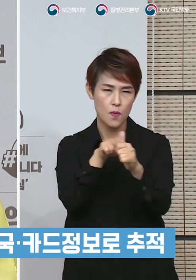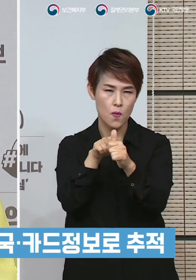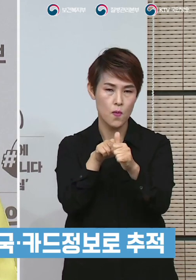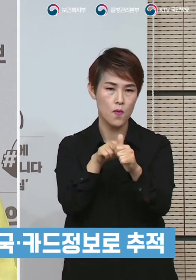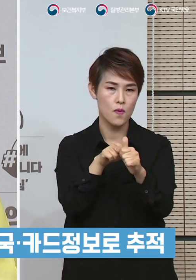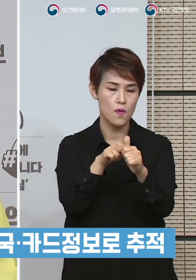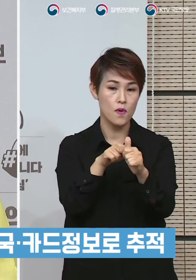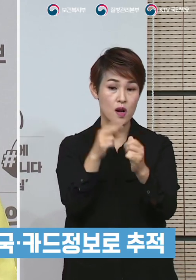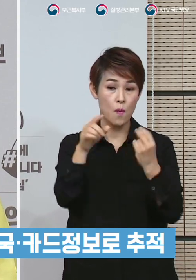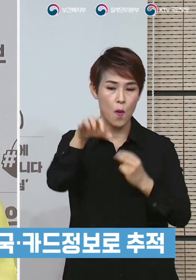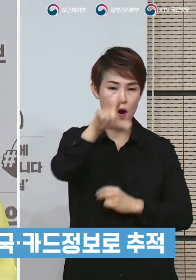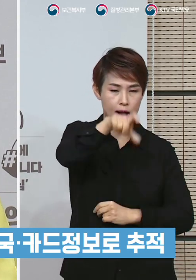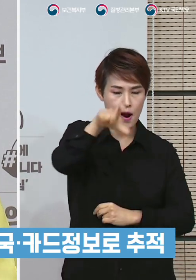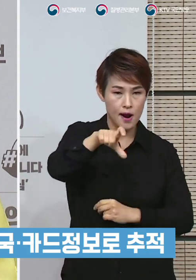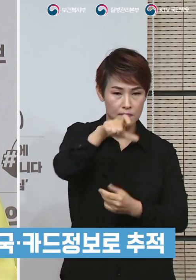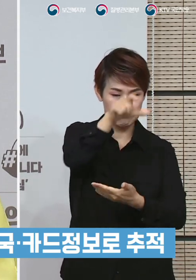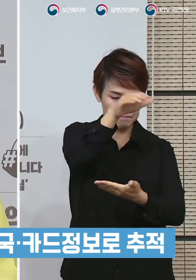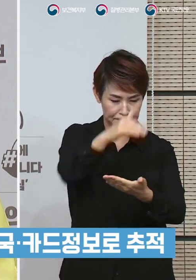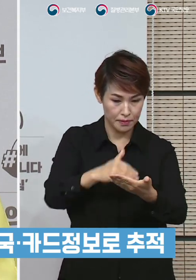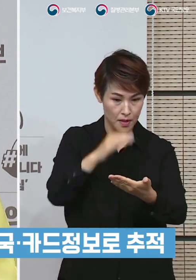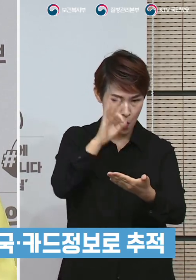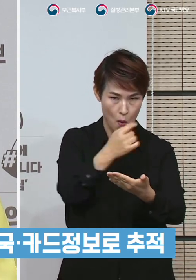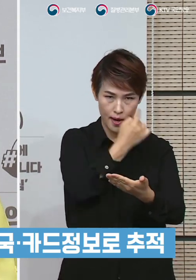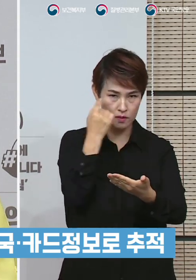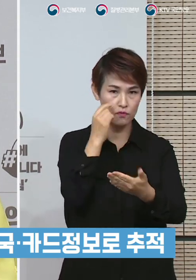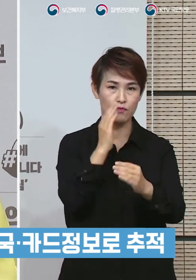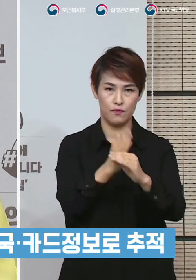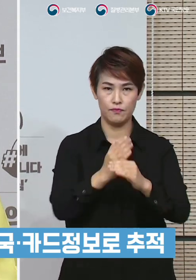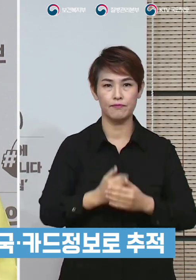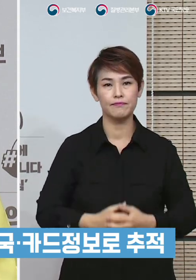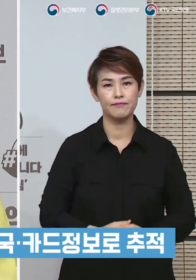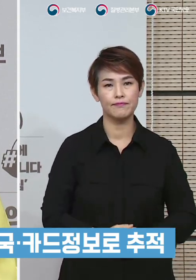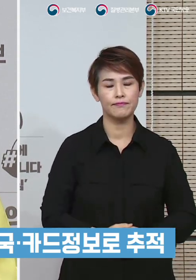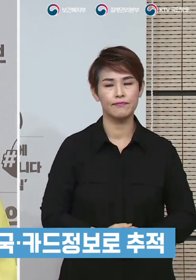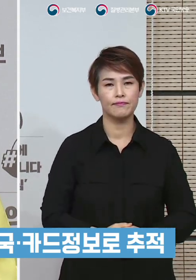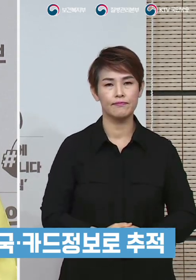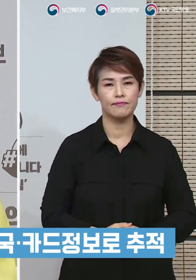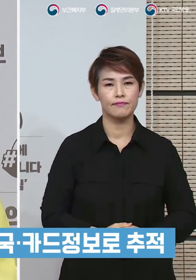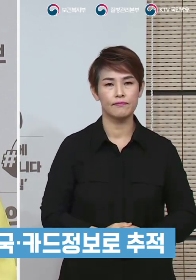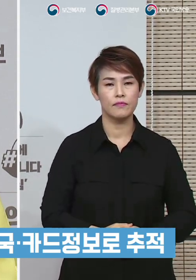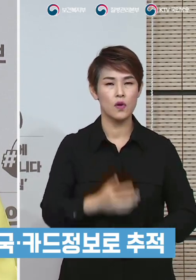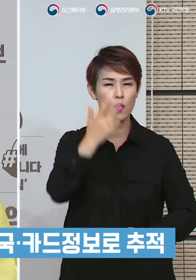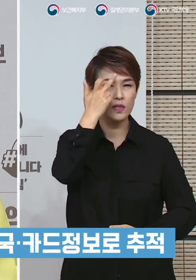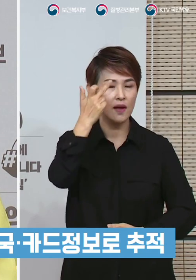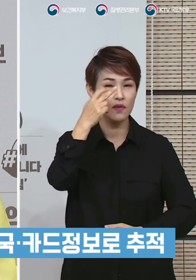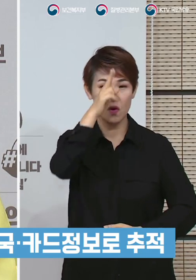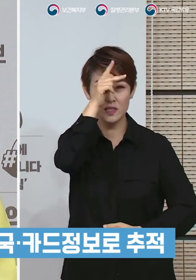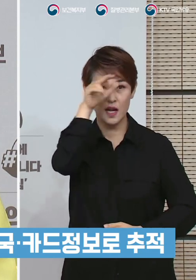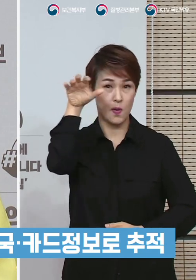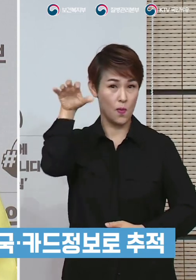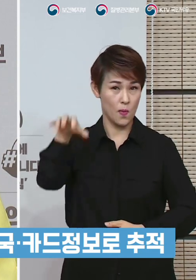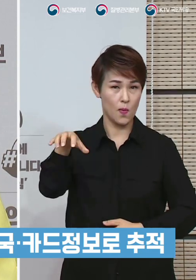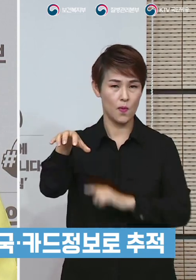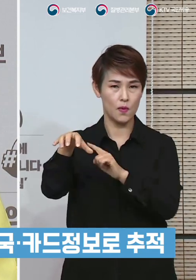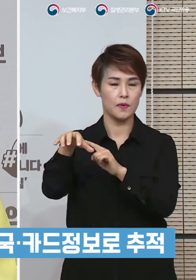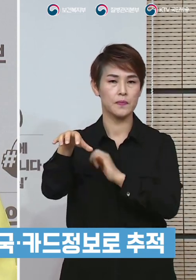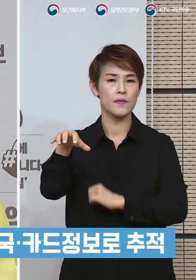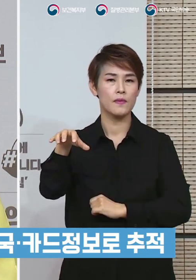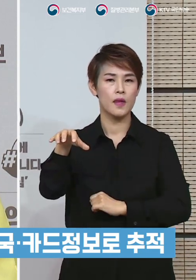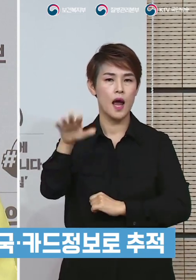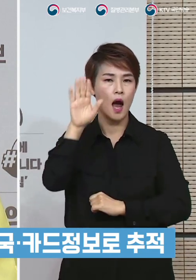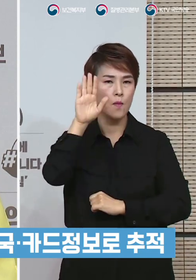카드 결제 정보 등을 통해 확인을 하고 있습니다. 또한 용산경찰서에서도 추후